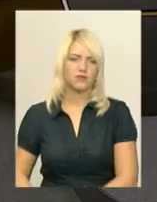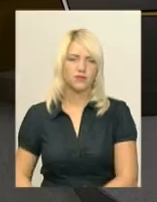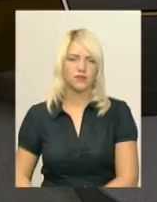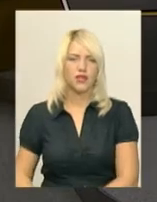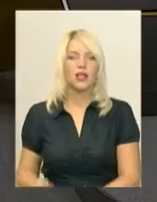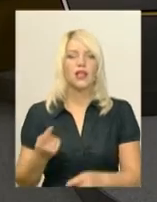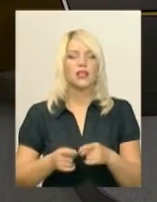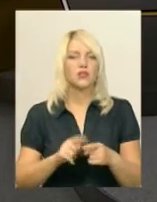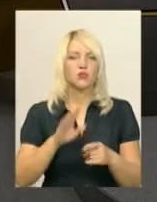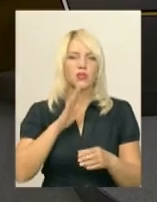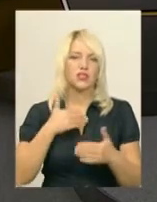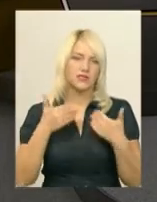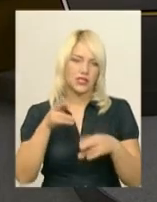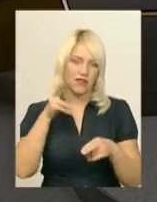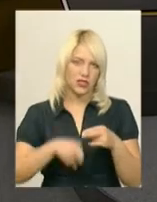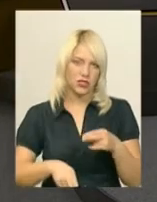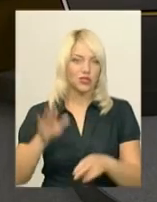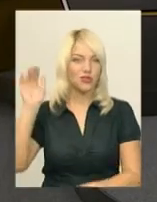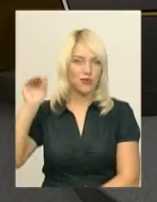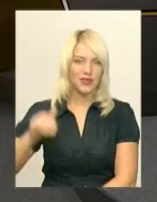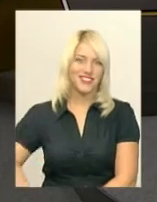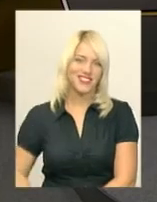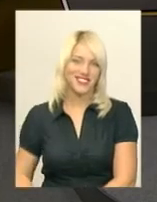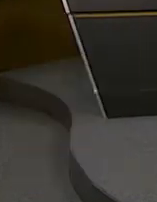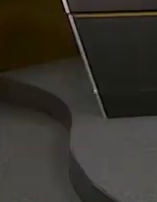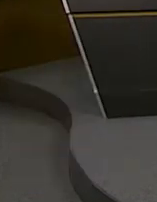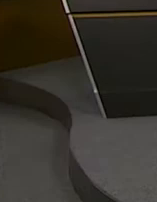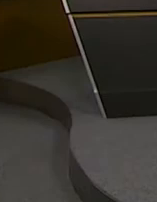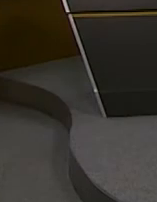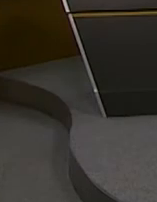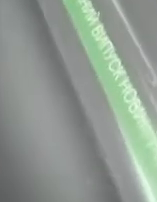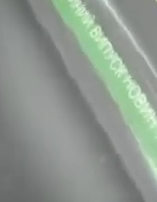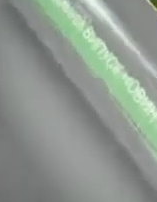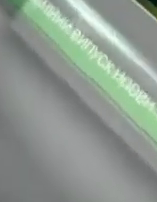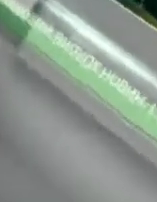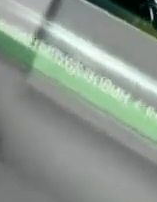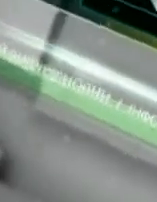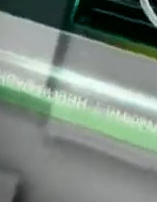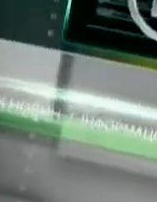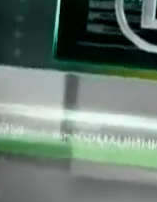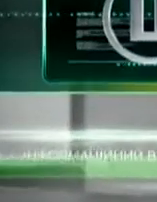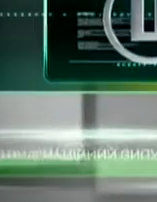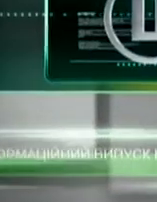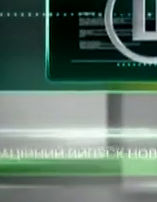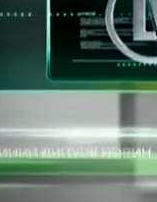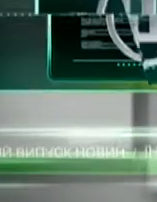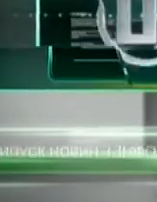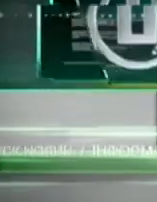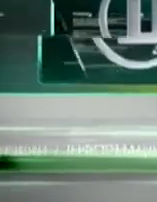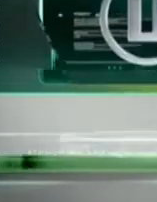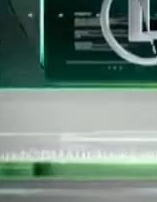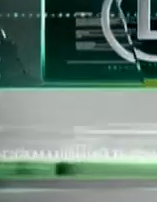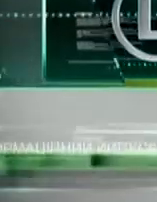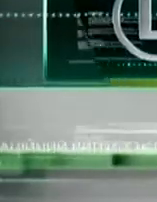На цьому наш випуск завершено. Побачимось. Дякую. Дякую. Дякую.